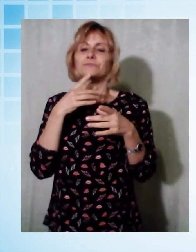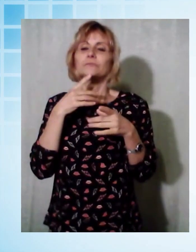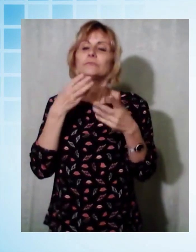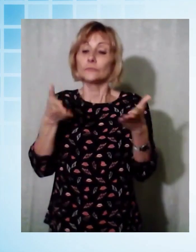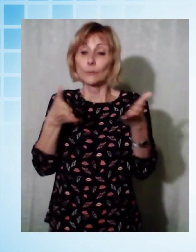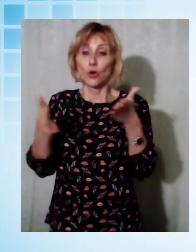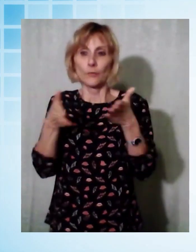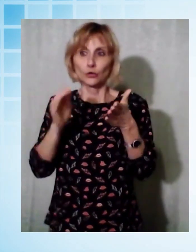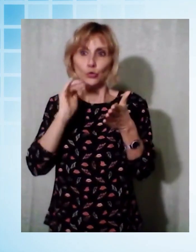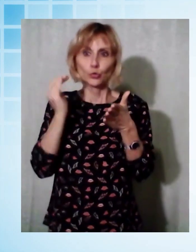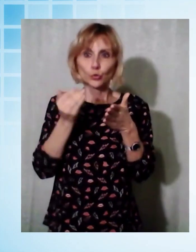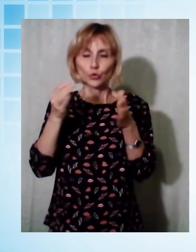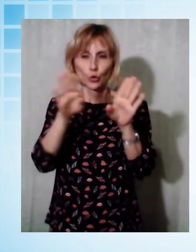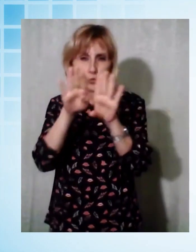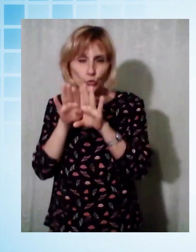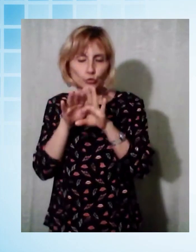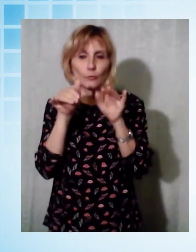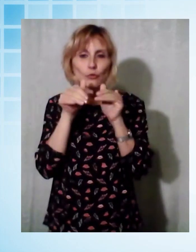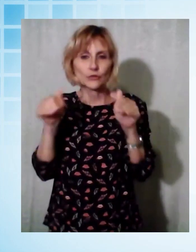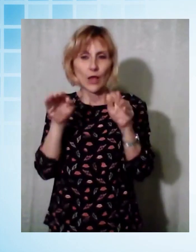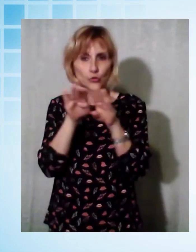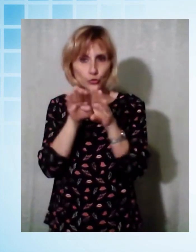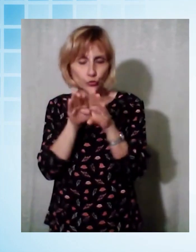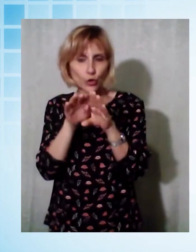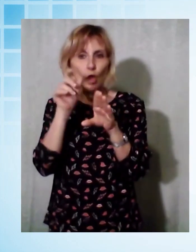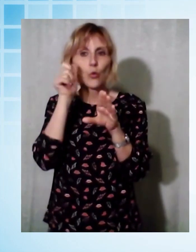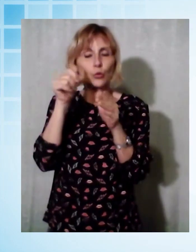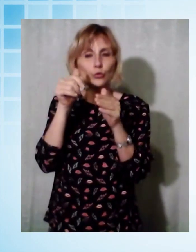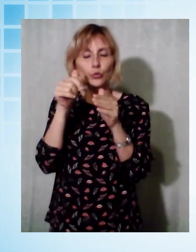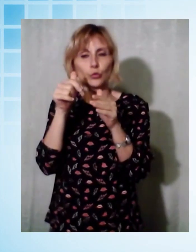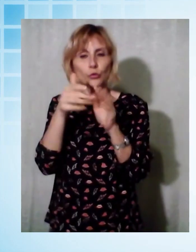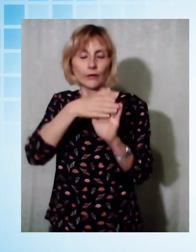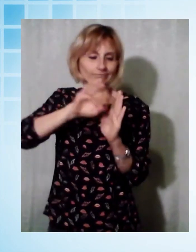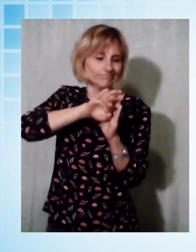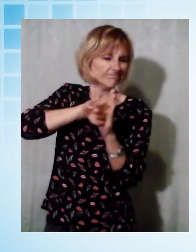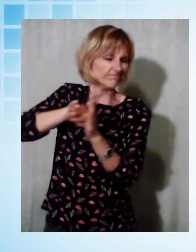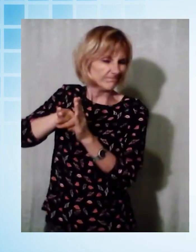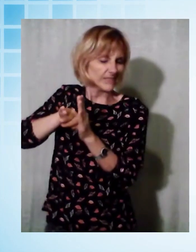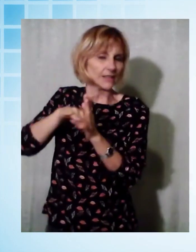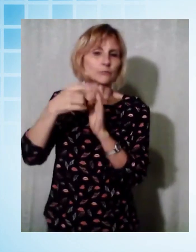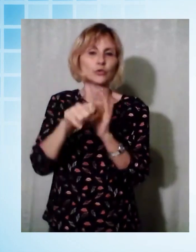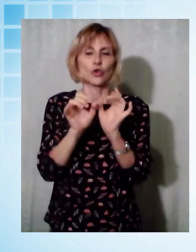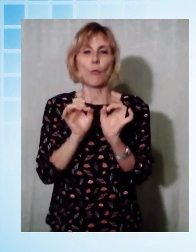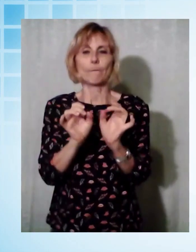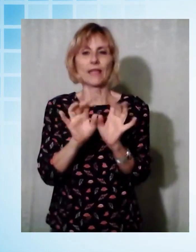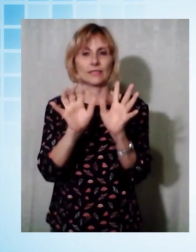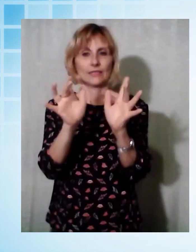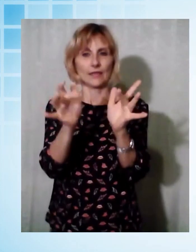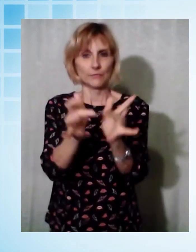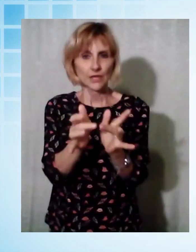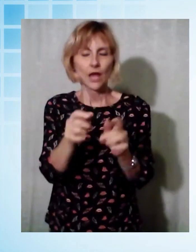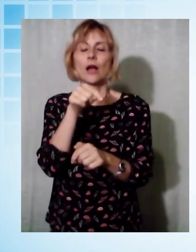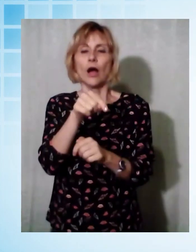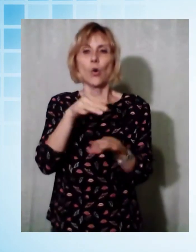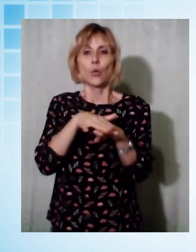tutto chiuso, i musei sono chiusi, la cultura è messa da parte per forza di cose, per colpa della pandemia, utilizziamo il muro come una sorta